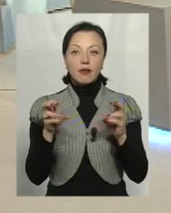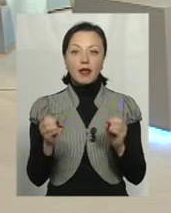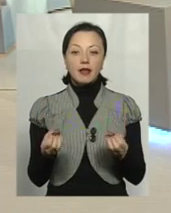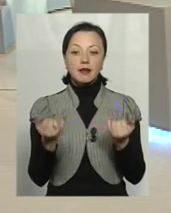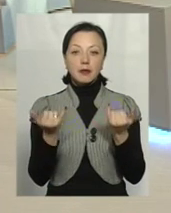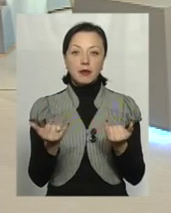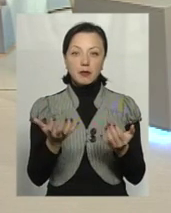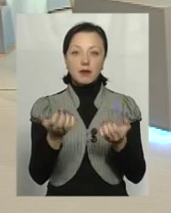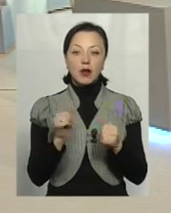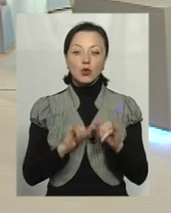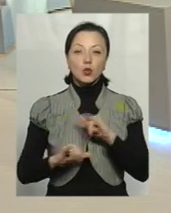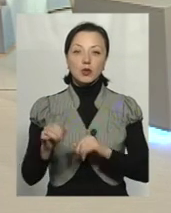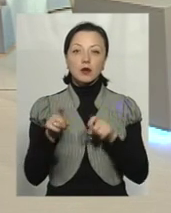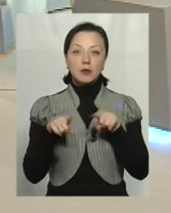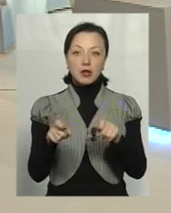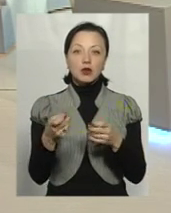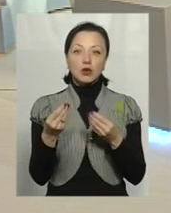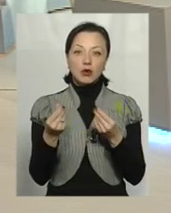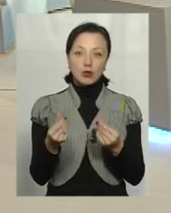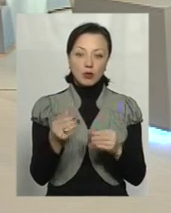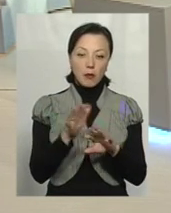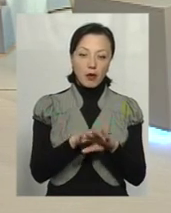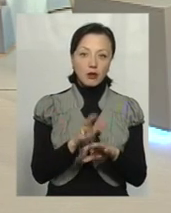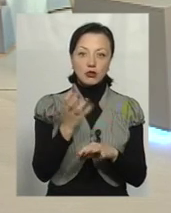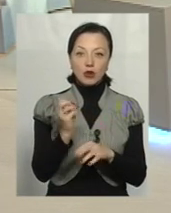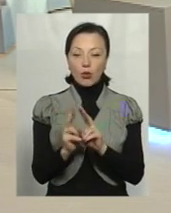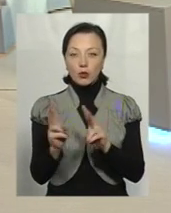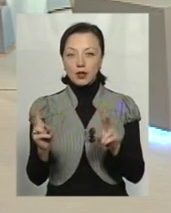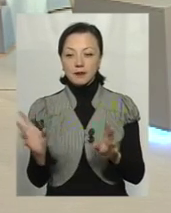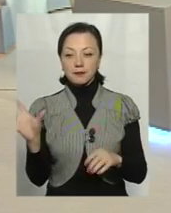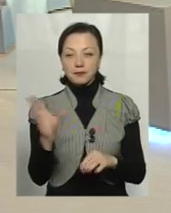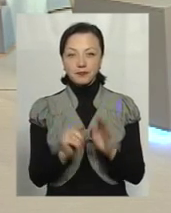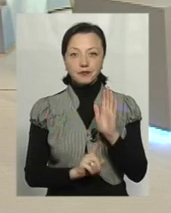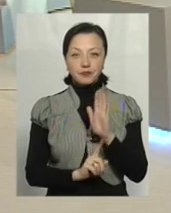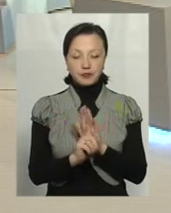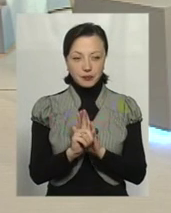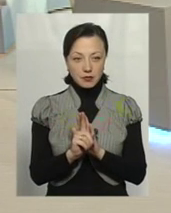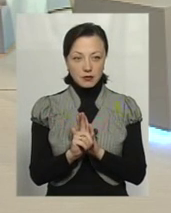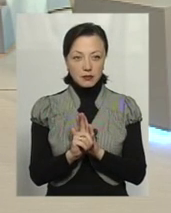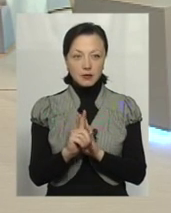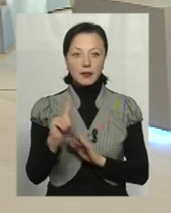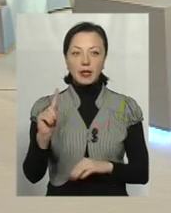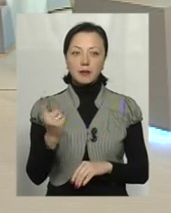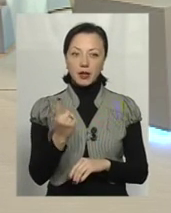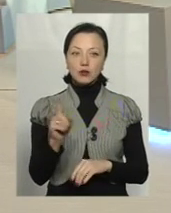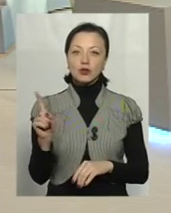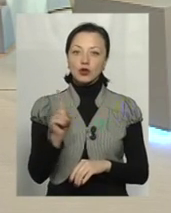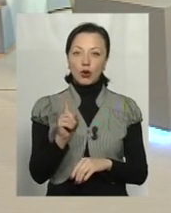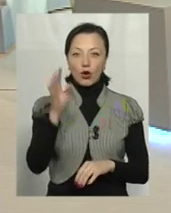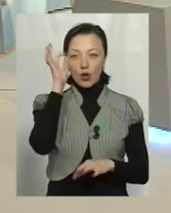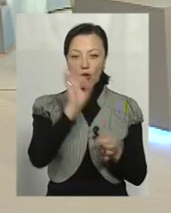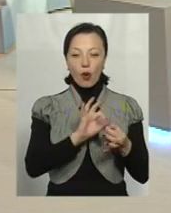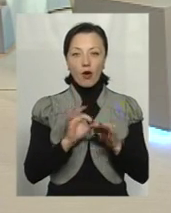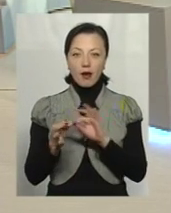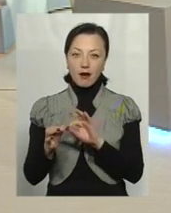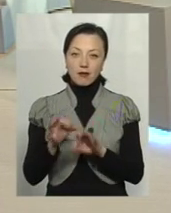тепер брати, до кого бігти гроші? До МВФ чи ще до когось? Все починається від того першого, від того, що логіка була